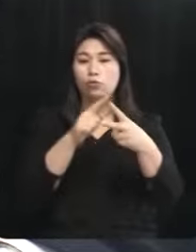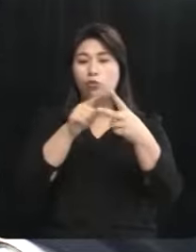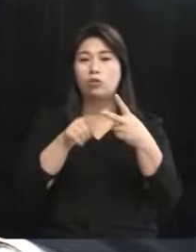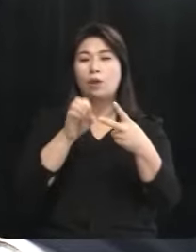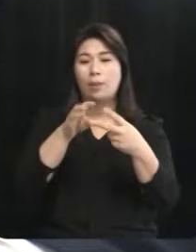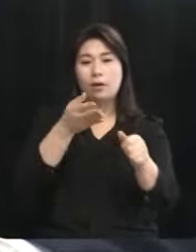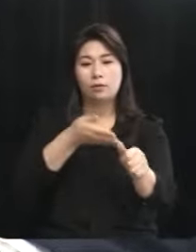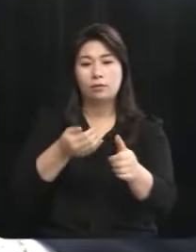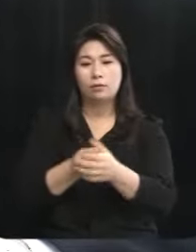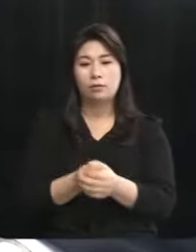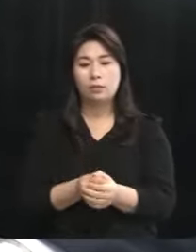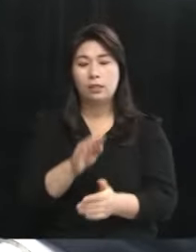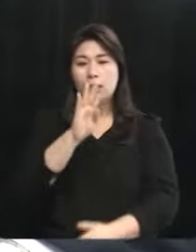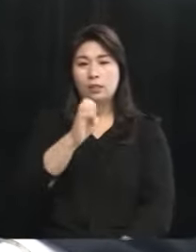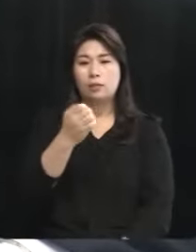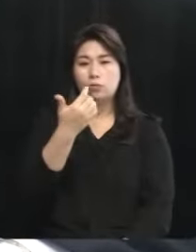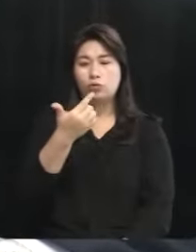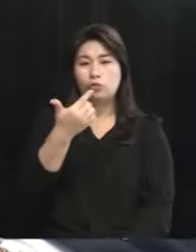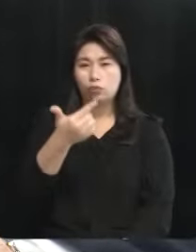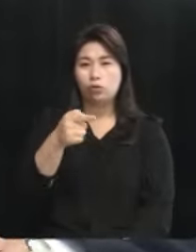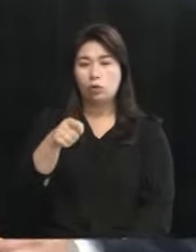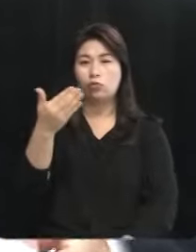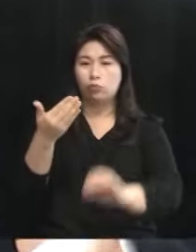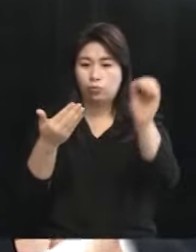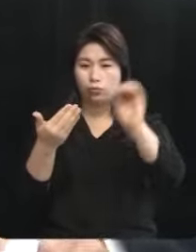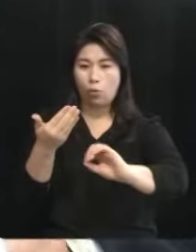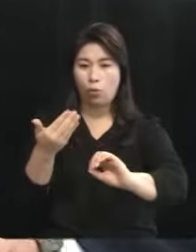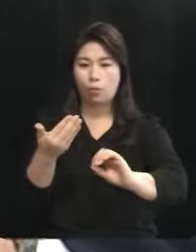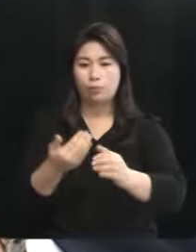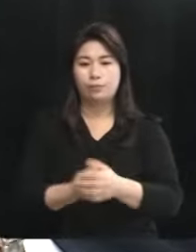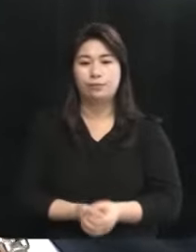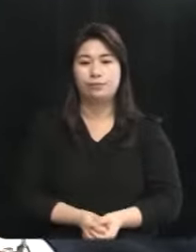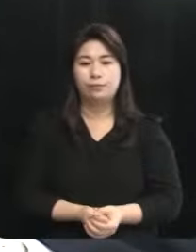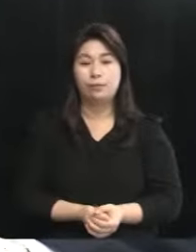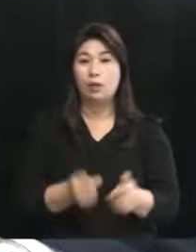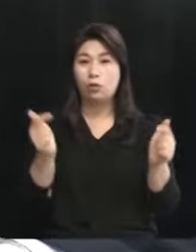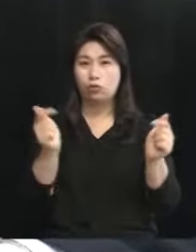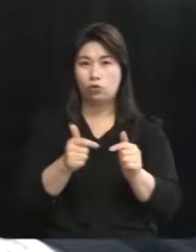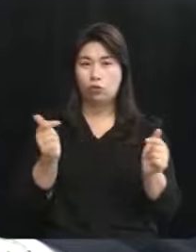아닙니다 저는 46.9% 금액을 잘 모르시는 것 같은데요